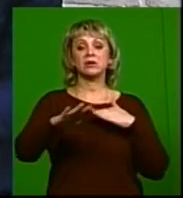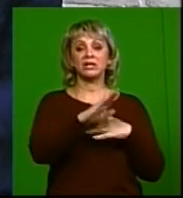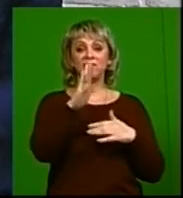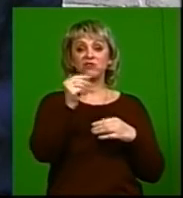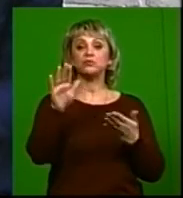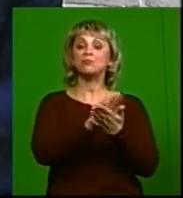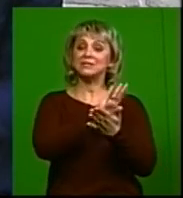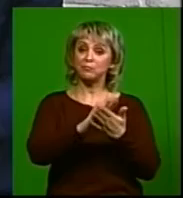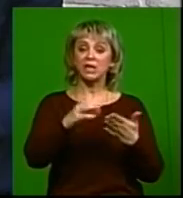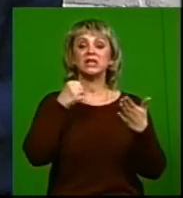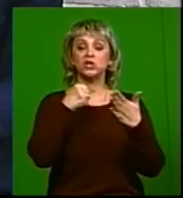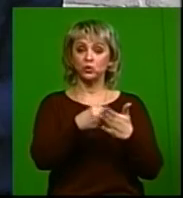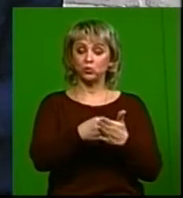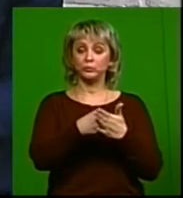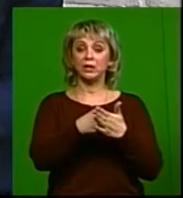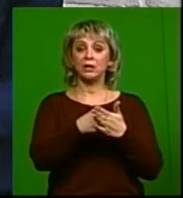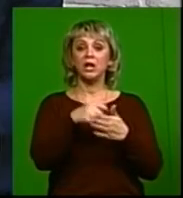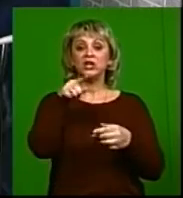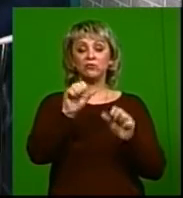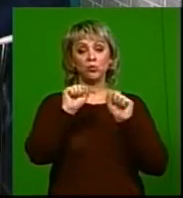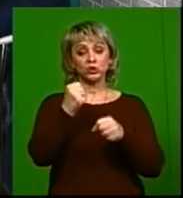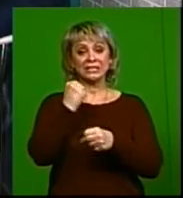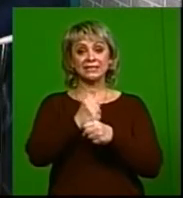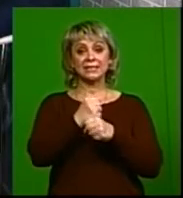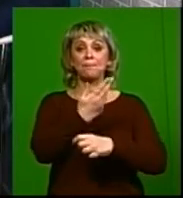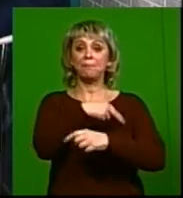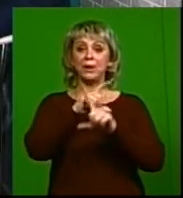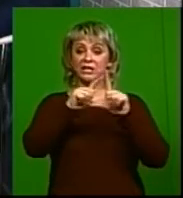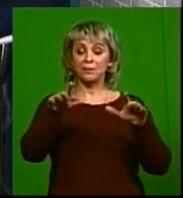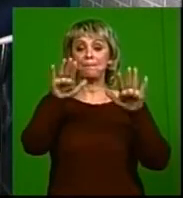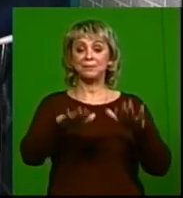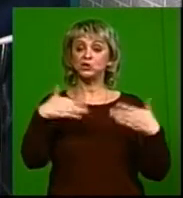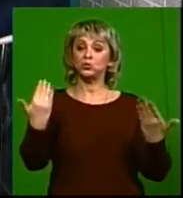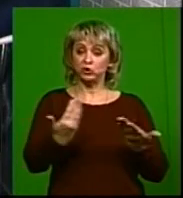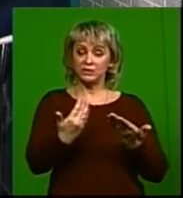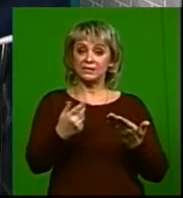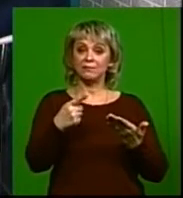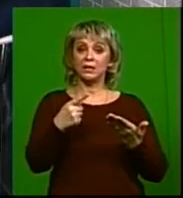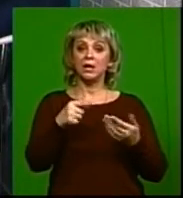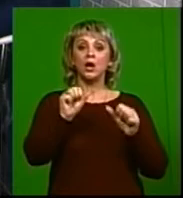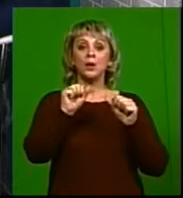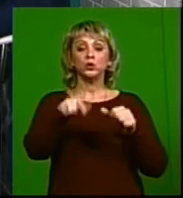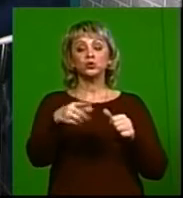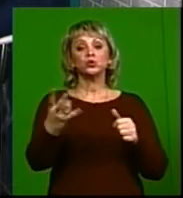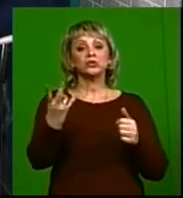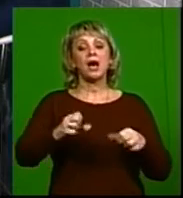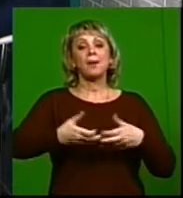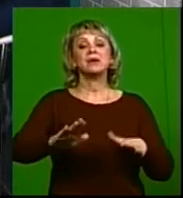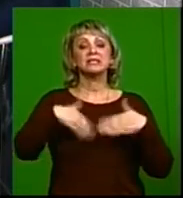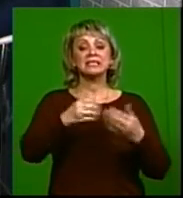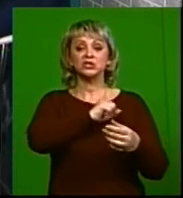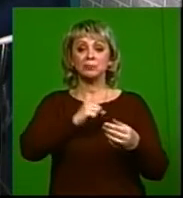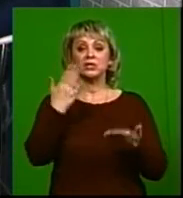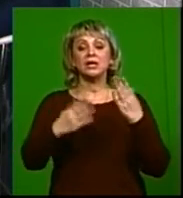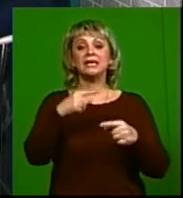бесплатное, доступно. Его можно сделать в поликлинике по месту жительства. Можно обратиться к терапевту, либо в